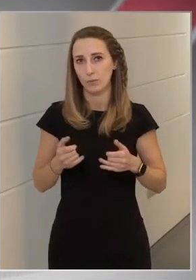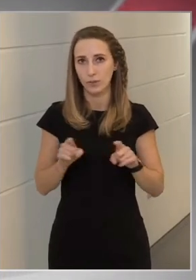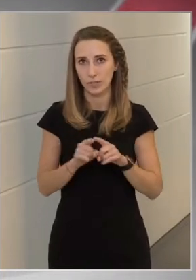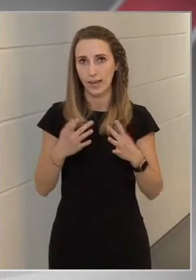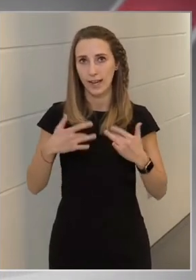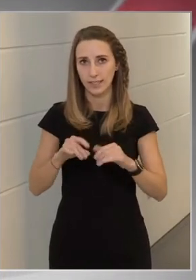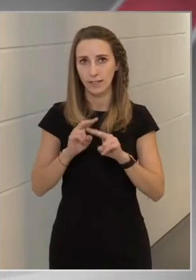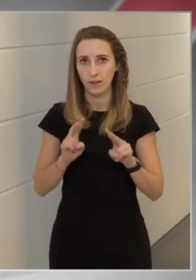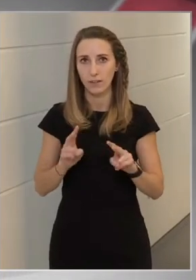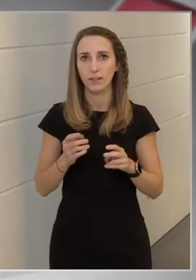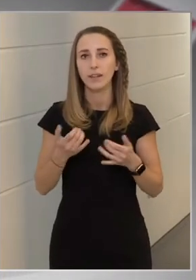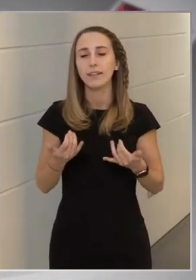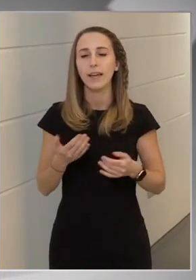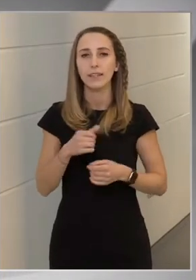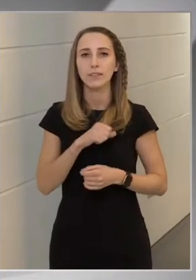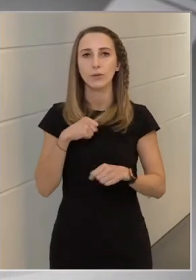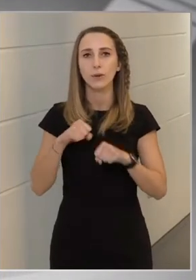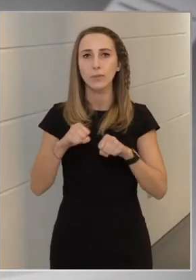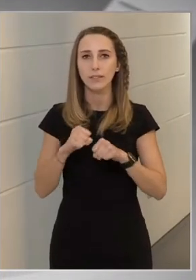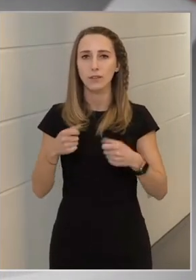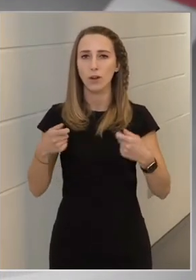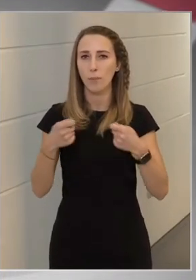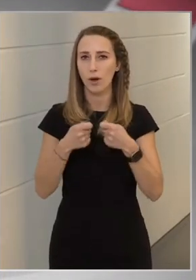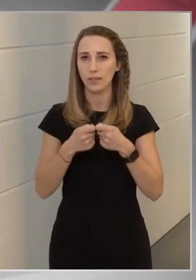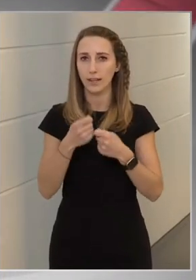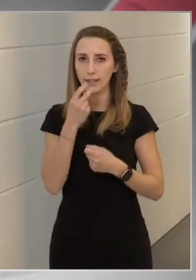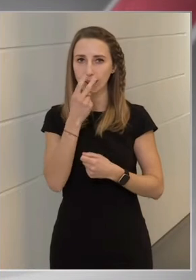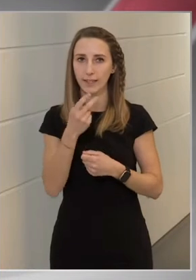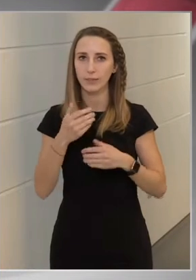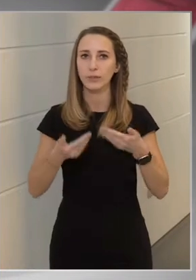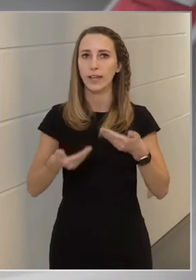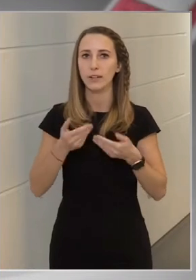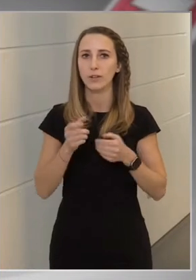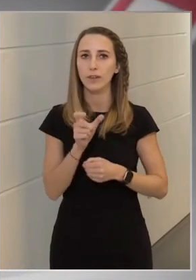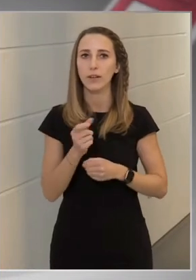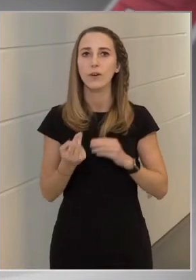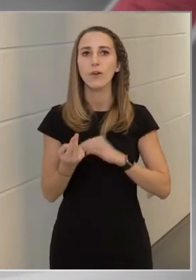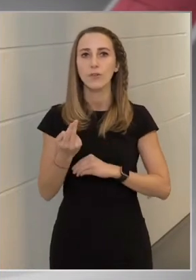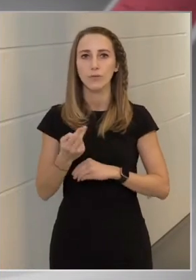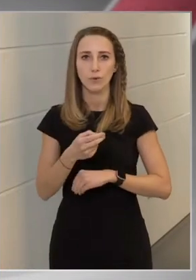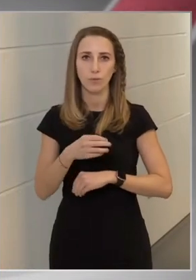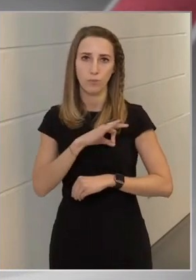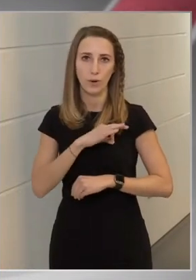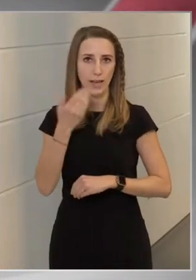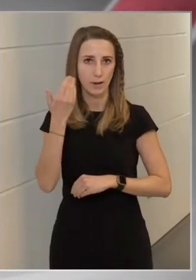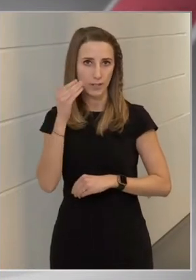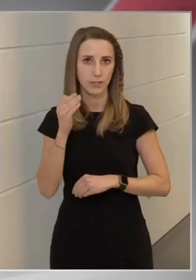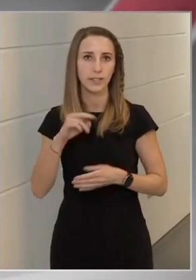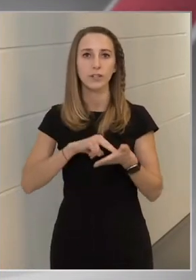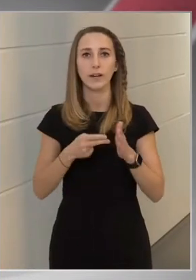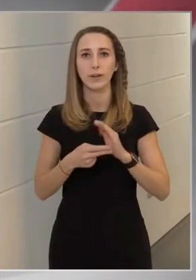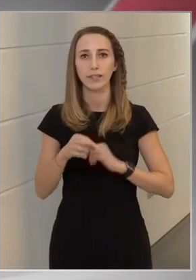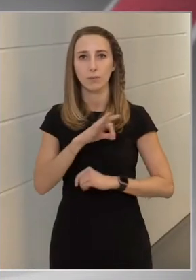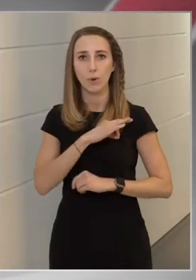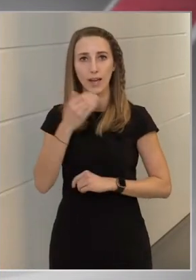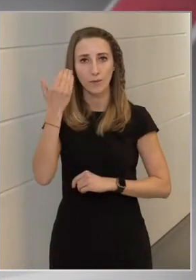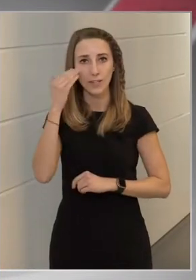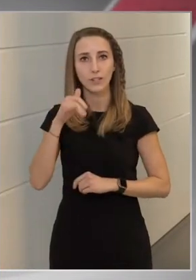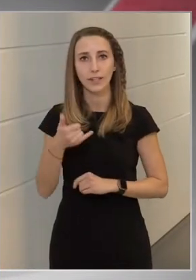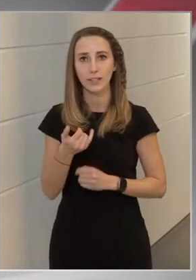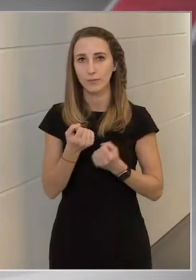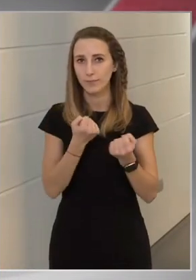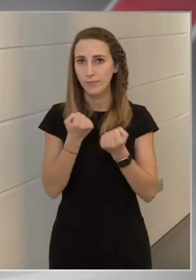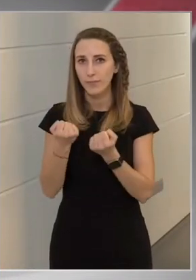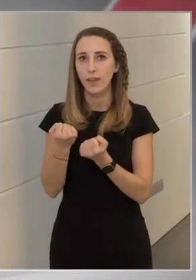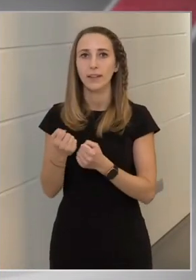Úgyhogy az önkormányzatokat partnernek tekintjük, tárgyalunk velük, fő polgármesterel is, a kerületi polgármesterekkel is, de ez nem